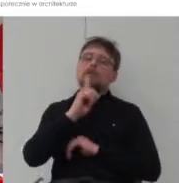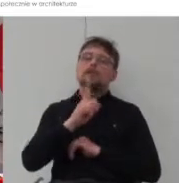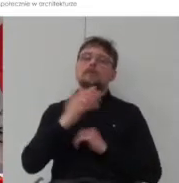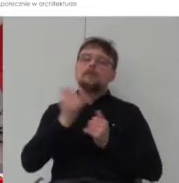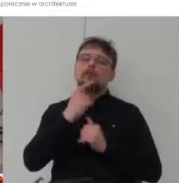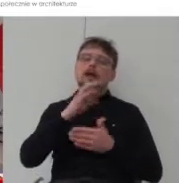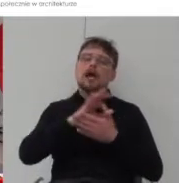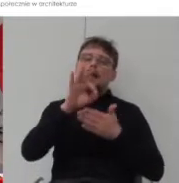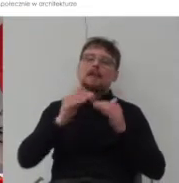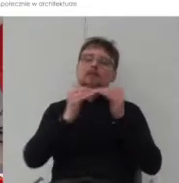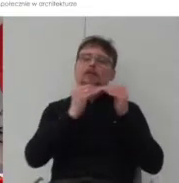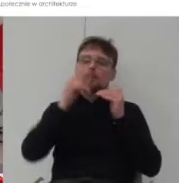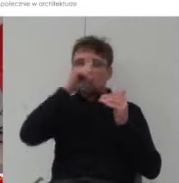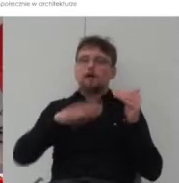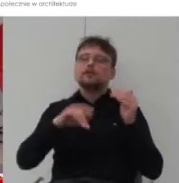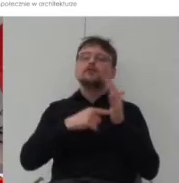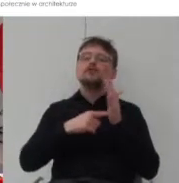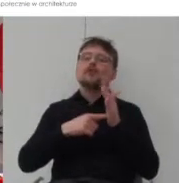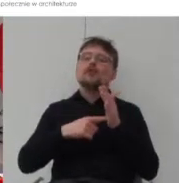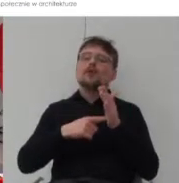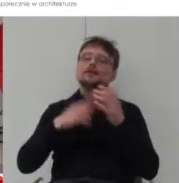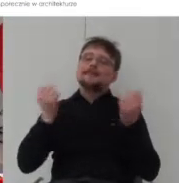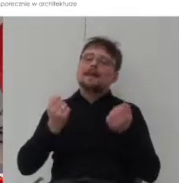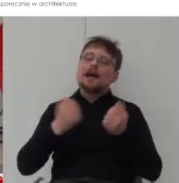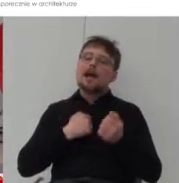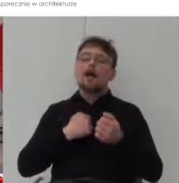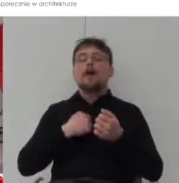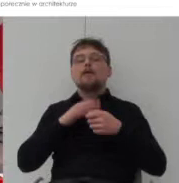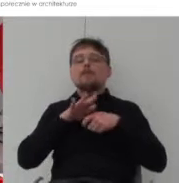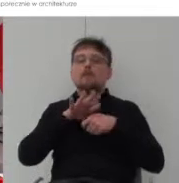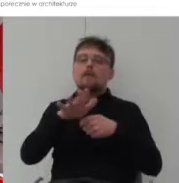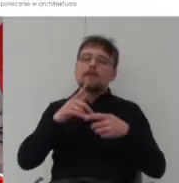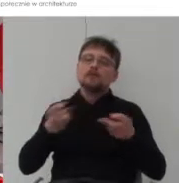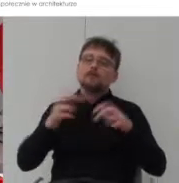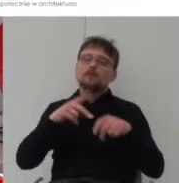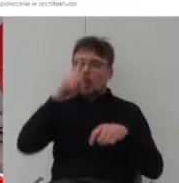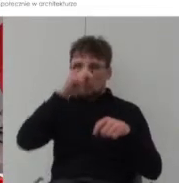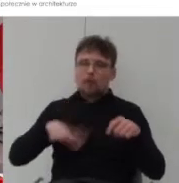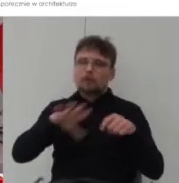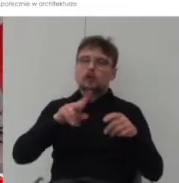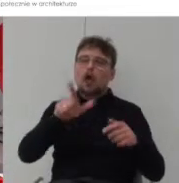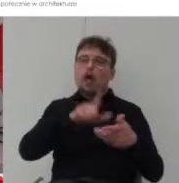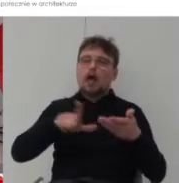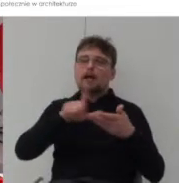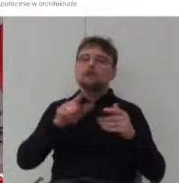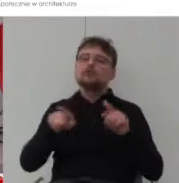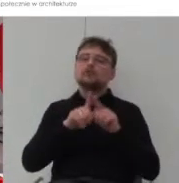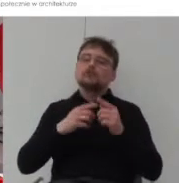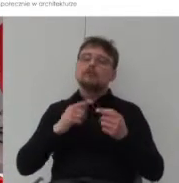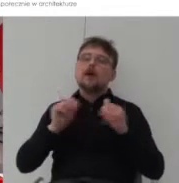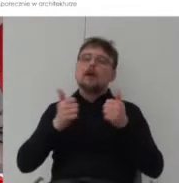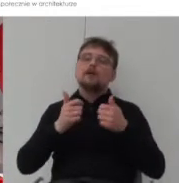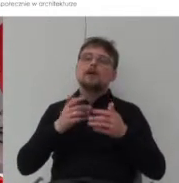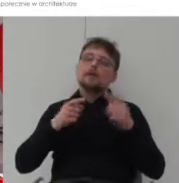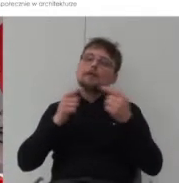architektura zrównoważona społecznie to taka która stara się sprzyjać tworzeniu lokalnej społeczności oraz odpowiadać na zmieniające się potrzeby